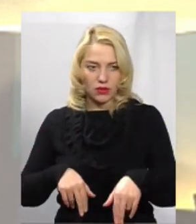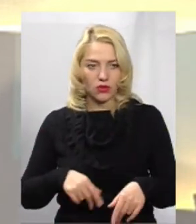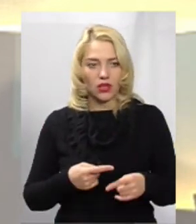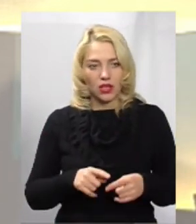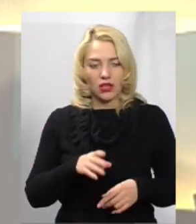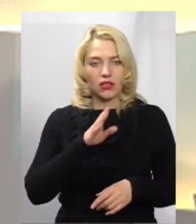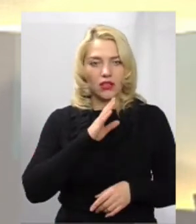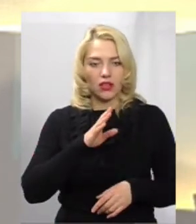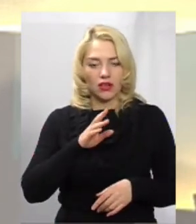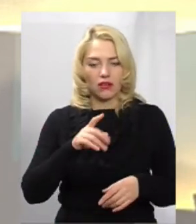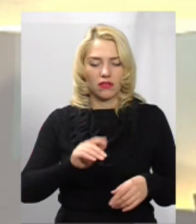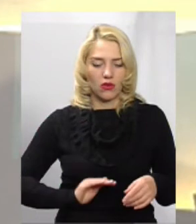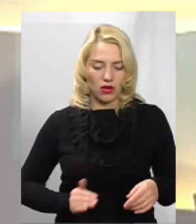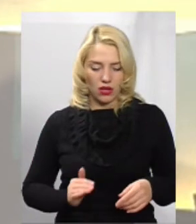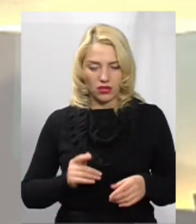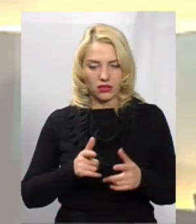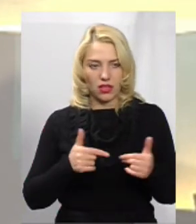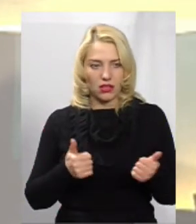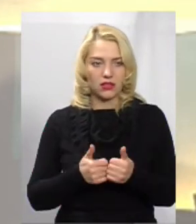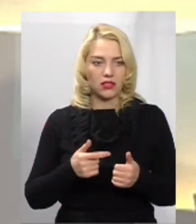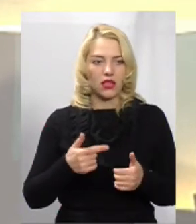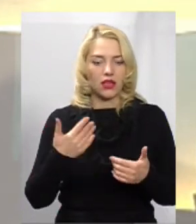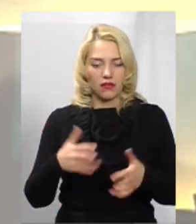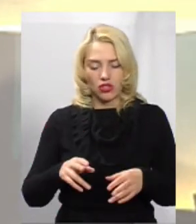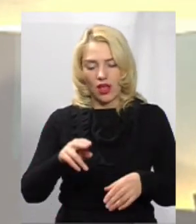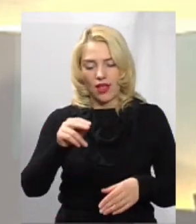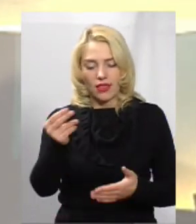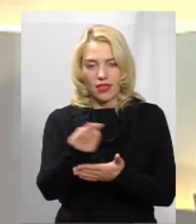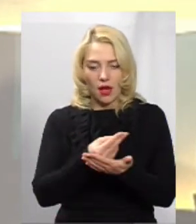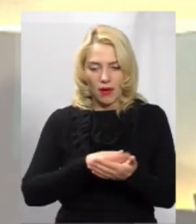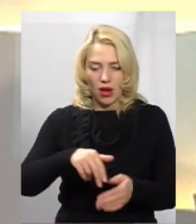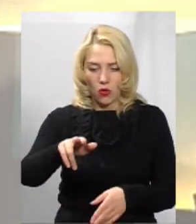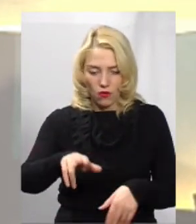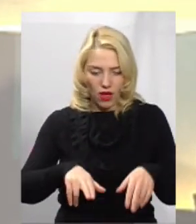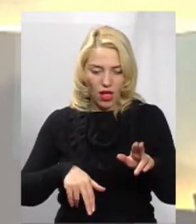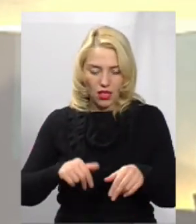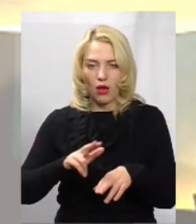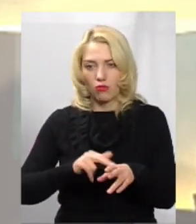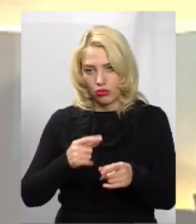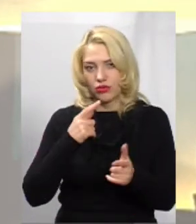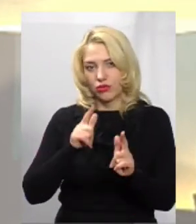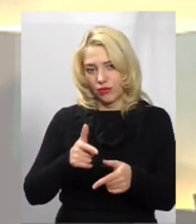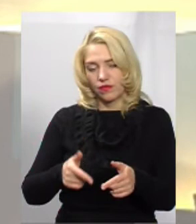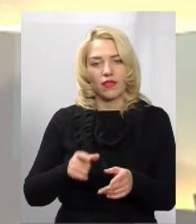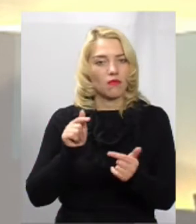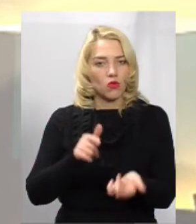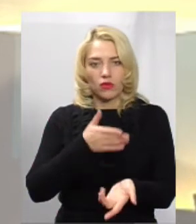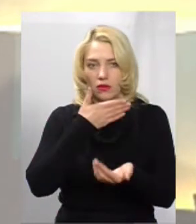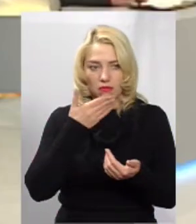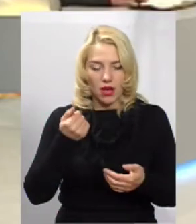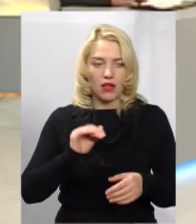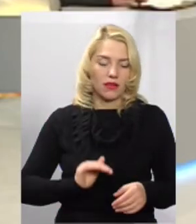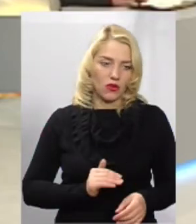відповідно, його вже намалювала, розуміючи, що воно буде затверджено. Після цього поліція сказала, що вони проти такої розмітки, і